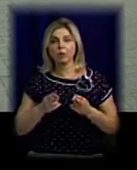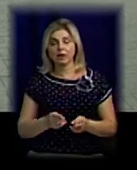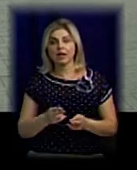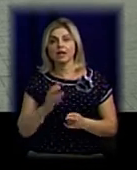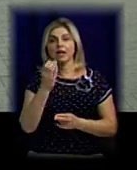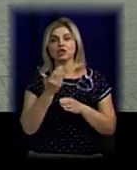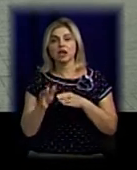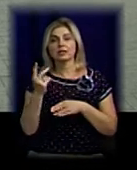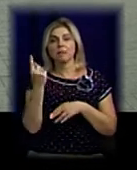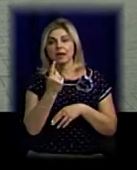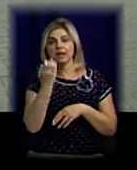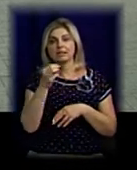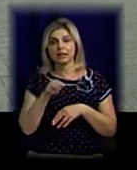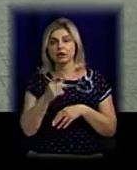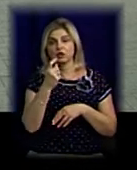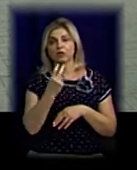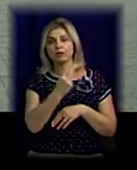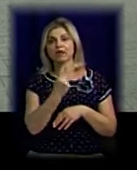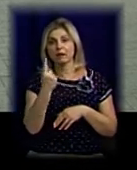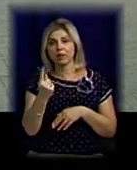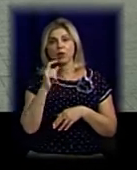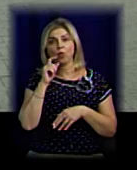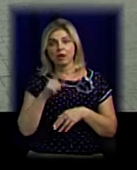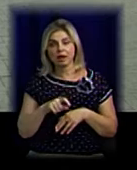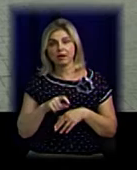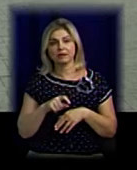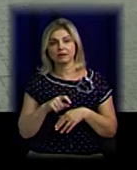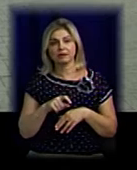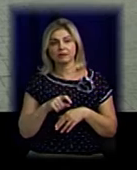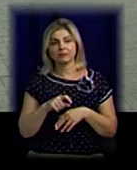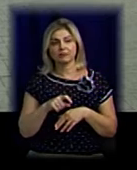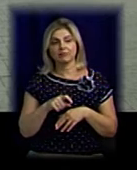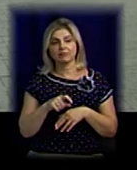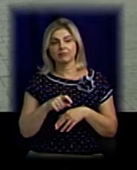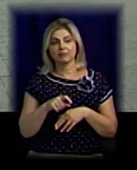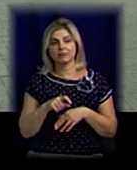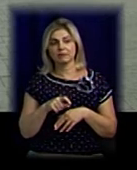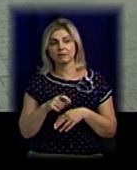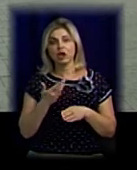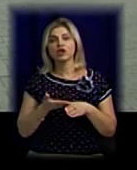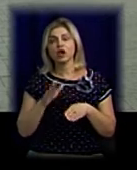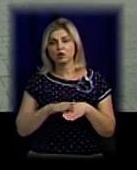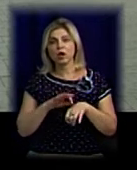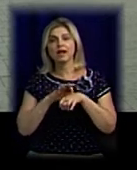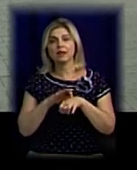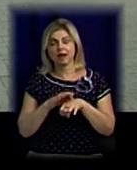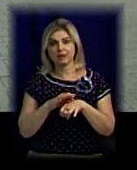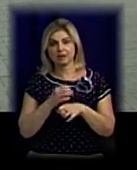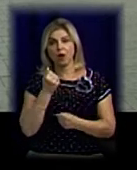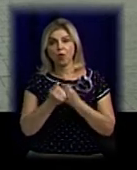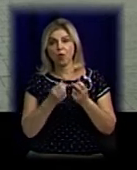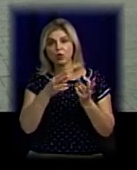передбаченого частиною першої статті 121 України, нанесення тяжких кілесних ушкоджень.